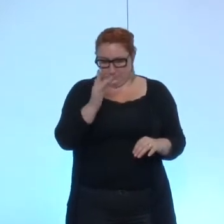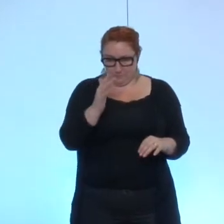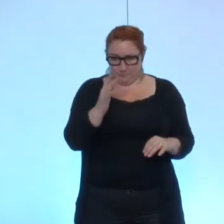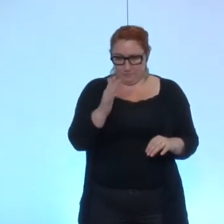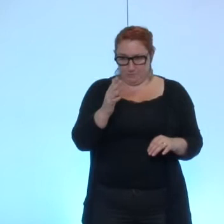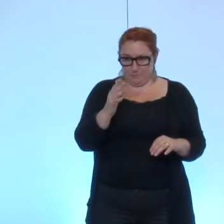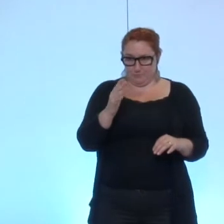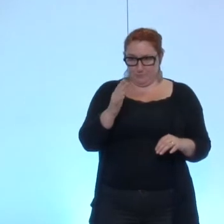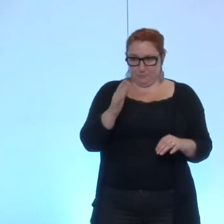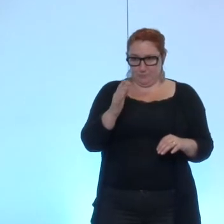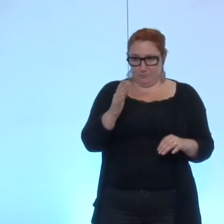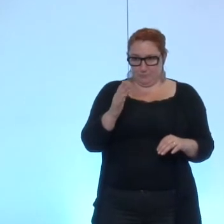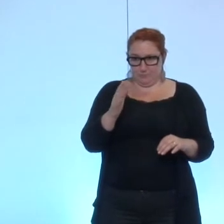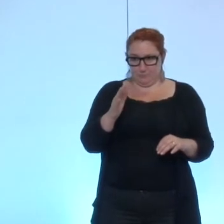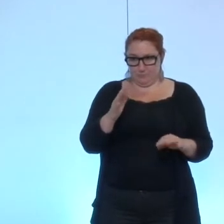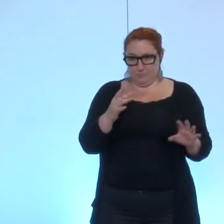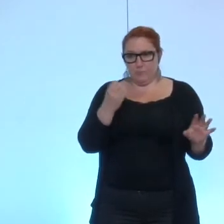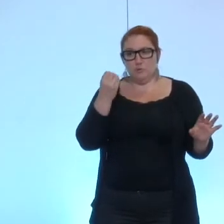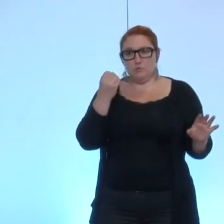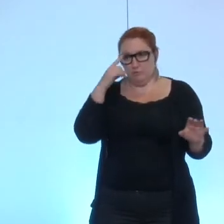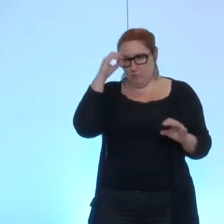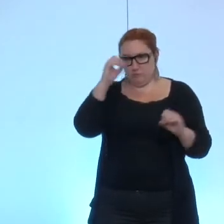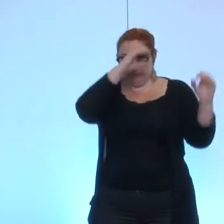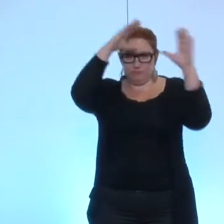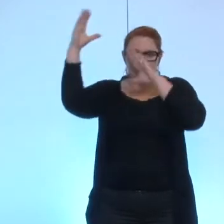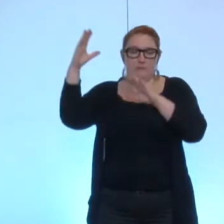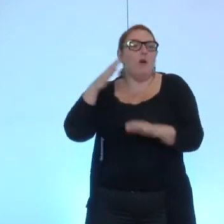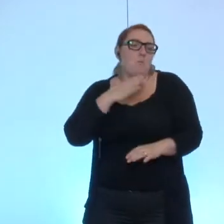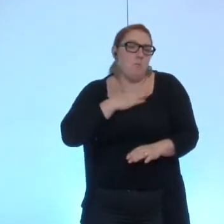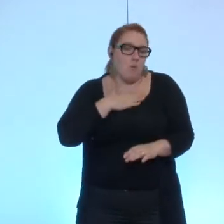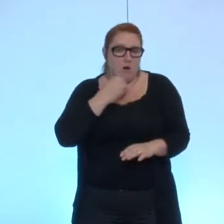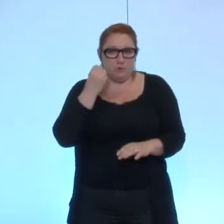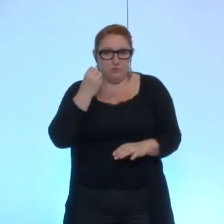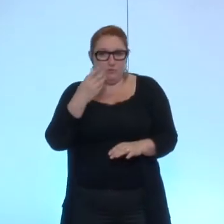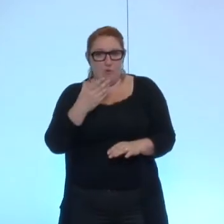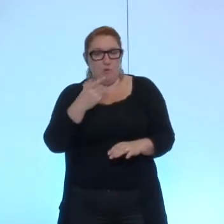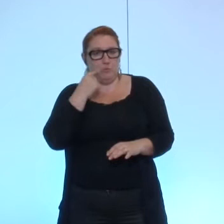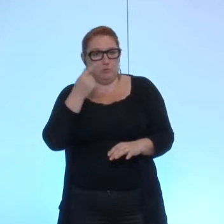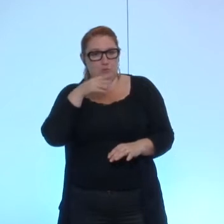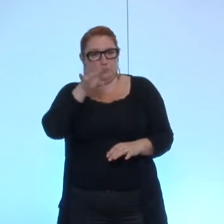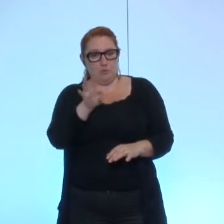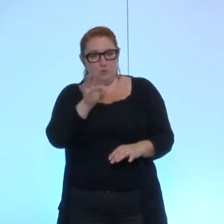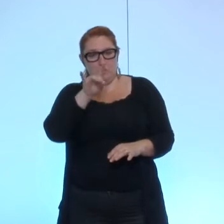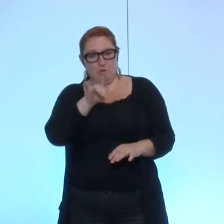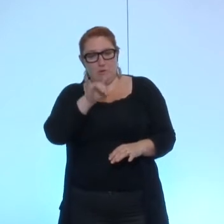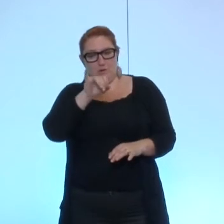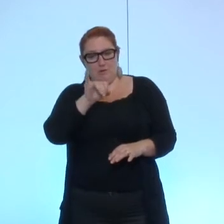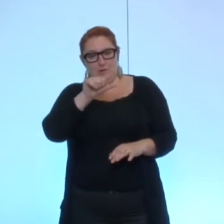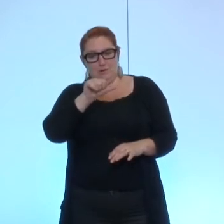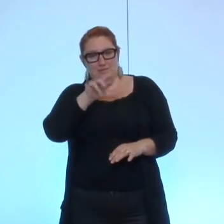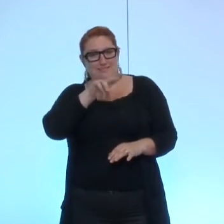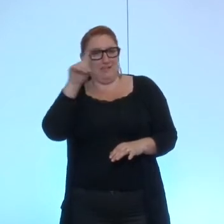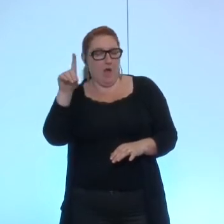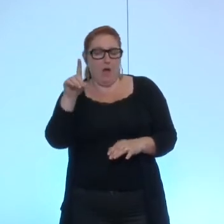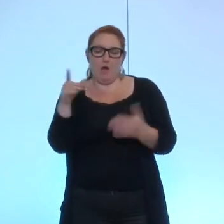c'est on pense souvent à monsieur enfin en tout cas moi je pense souvent à monsieur Thiar qui a été à l'initiative de ce projet en 2011